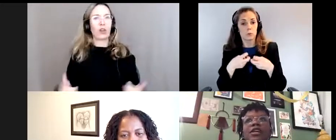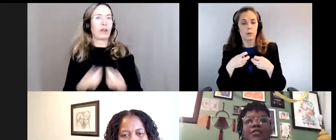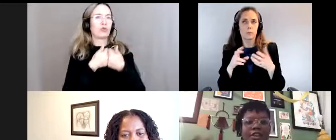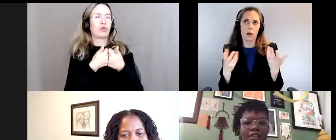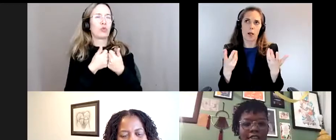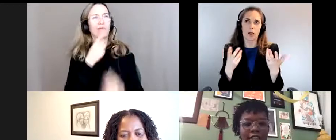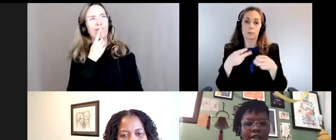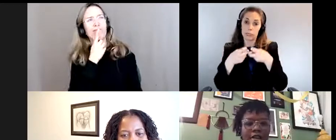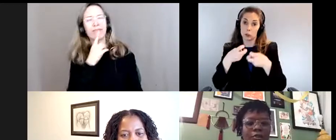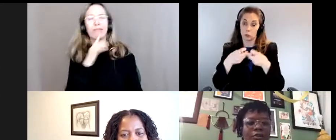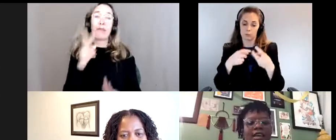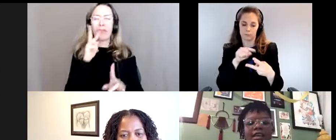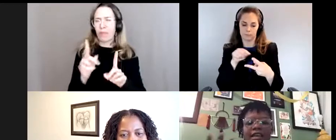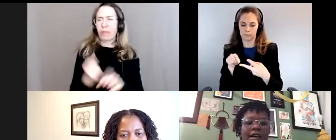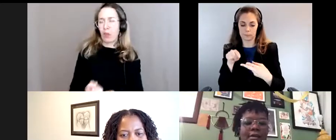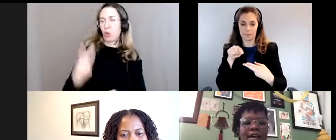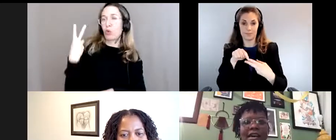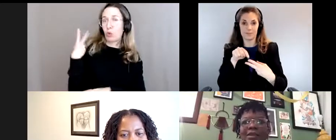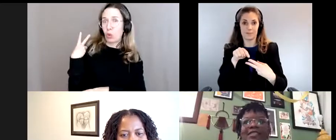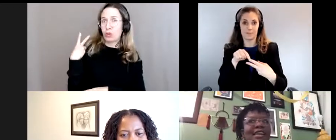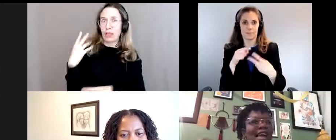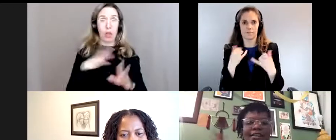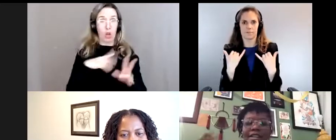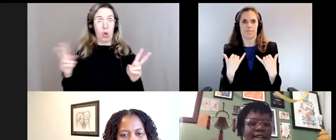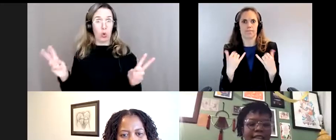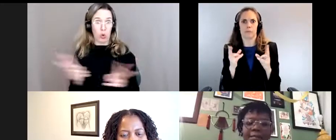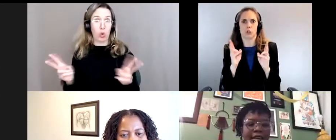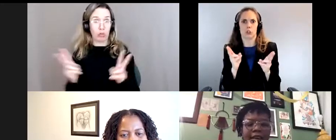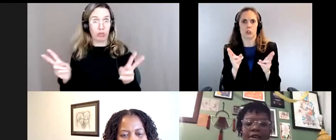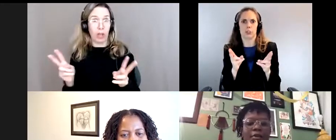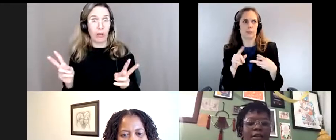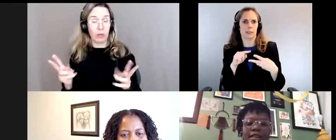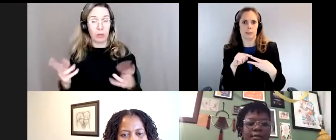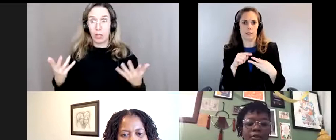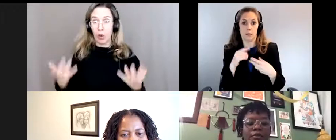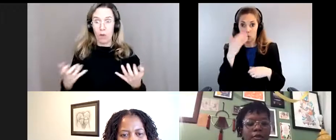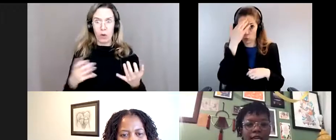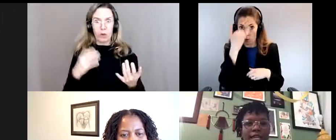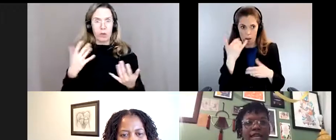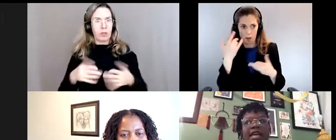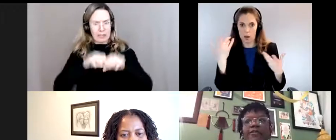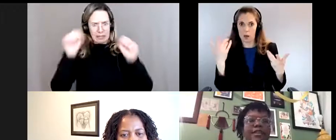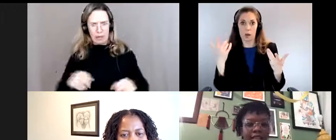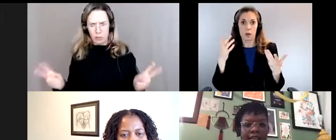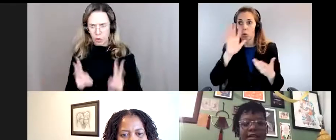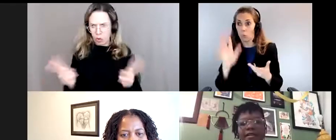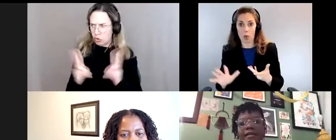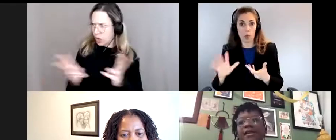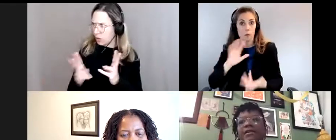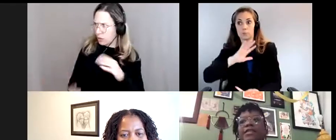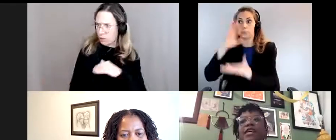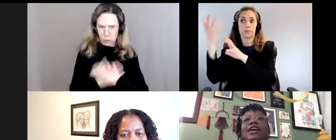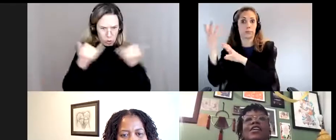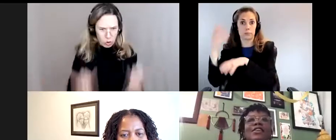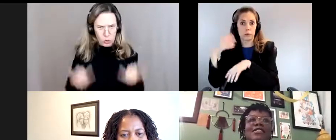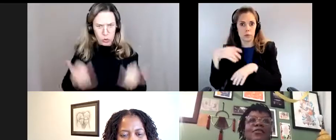je pense, il y a deux enjeux. Il y a l'urgence. On veut combattre le système d'urgence parce qu'il y a plein de choses qui se passent tout de suite et il